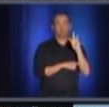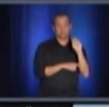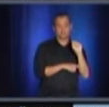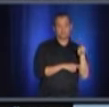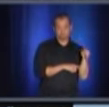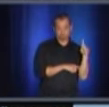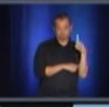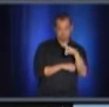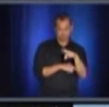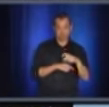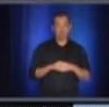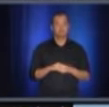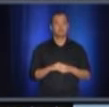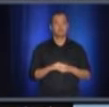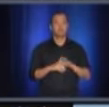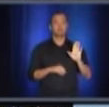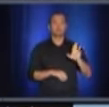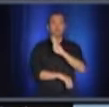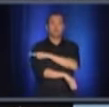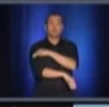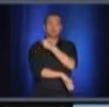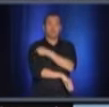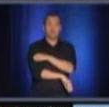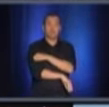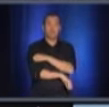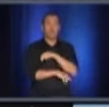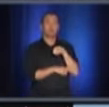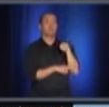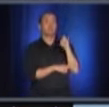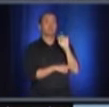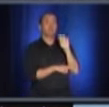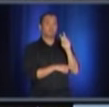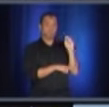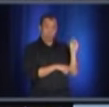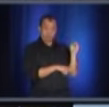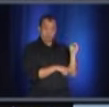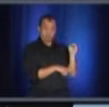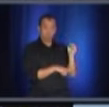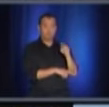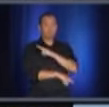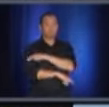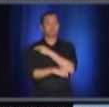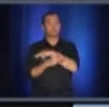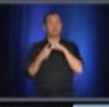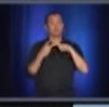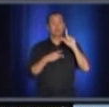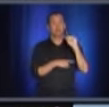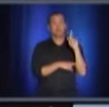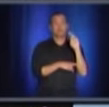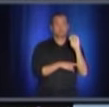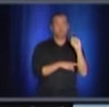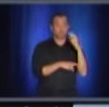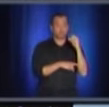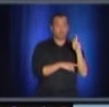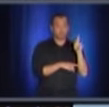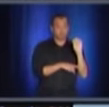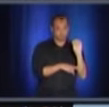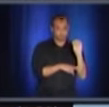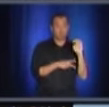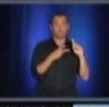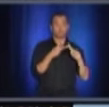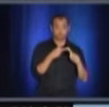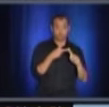L'hôpital de Verdun est en train de construire une aile, comme l'hôpital de Lakeshore.